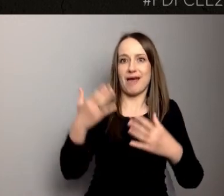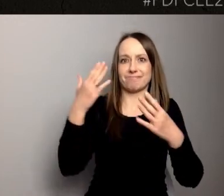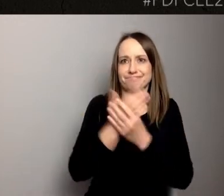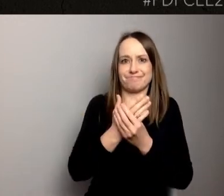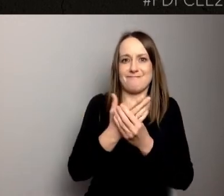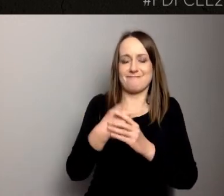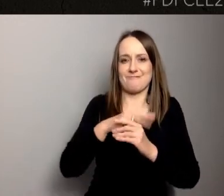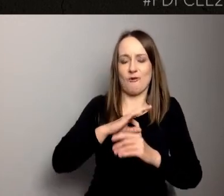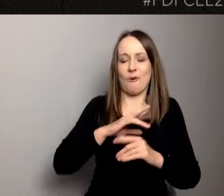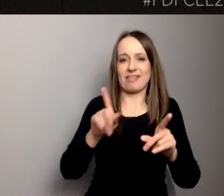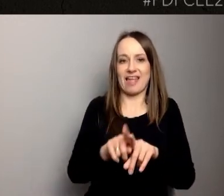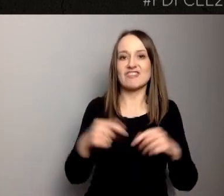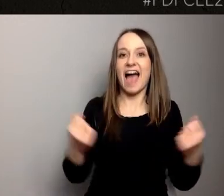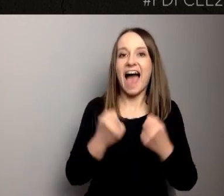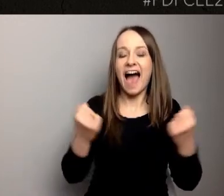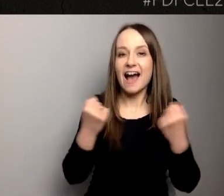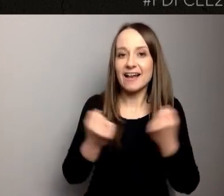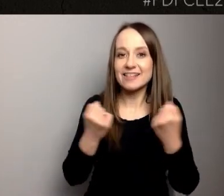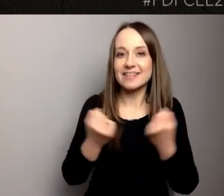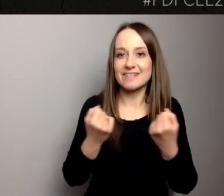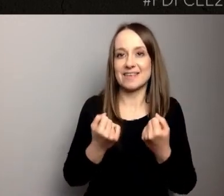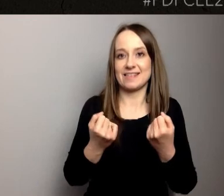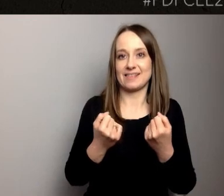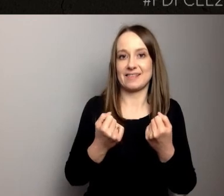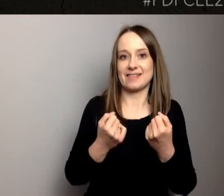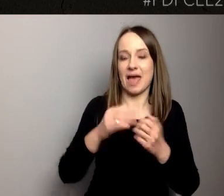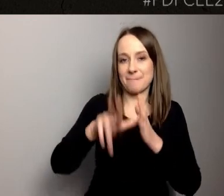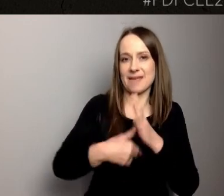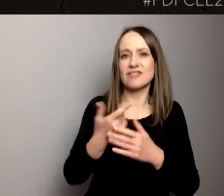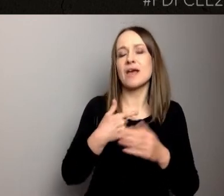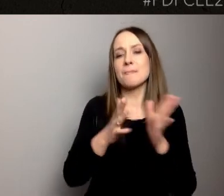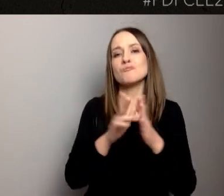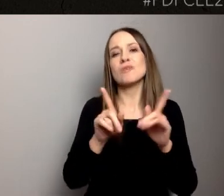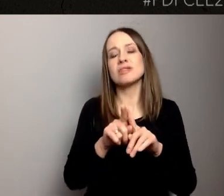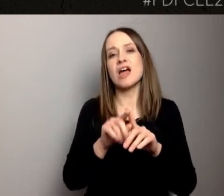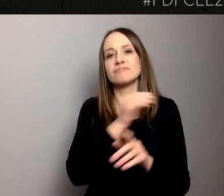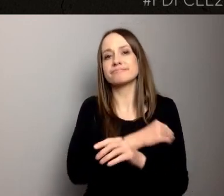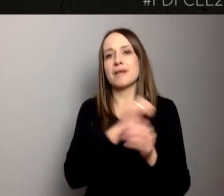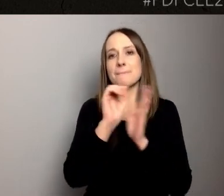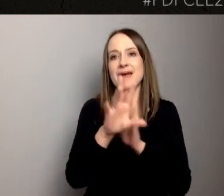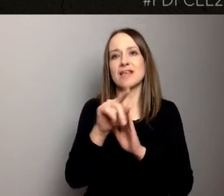Wpróciłabym prezentację, bo myślę, że ona będzie dla mnie też takim dużym wsparciem.